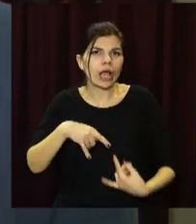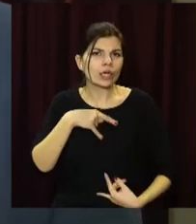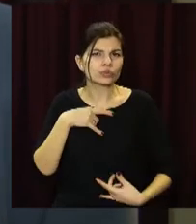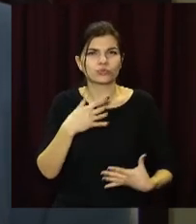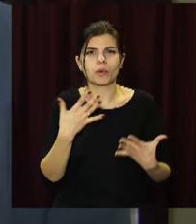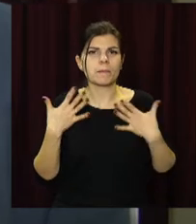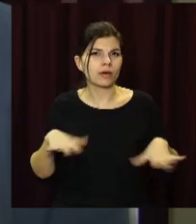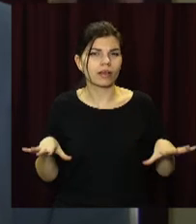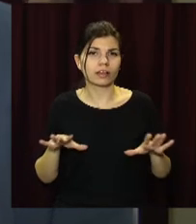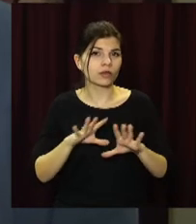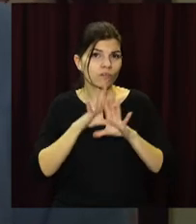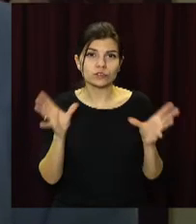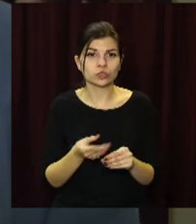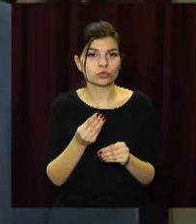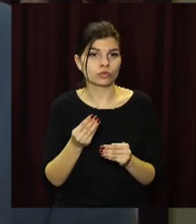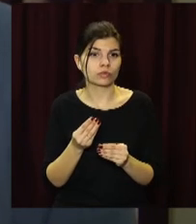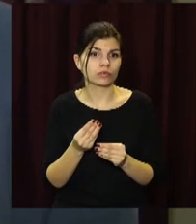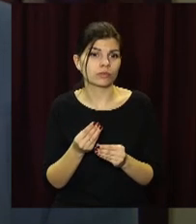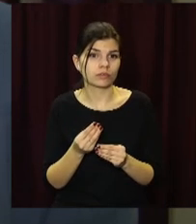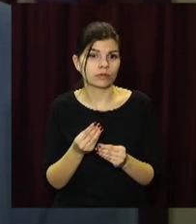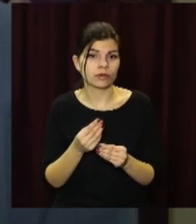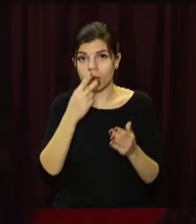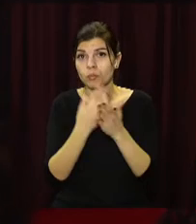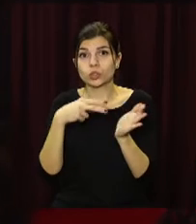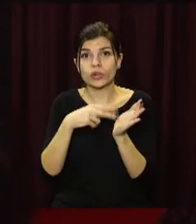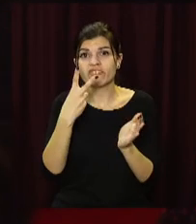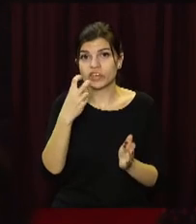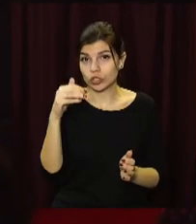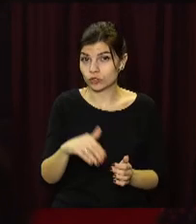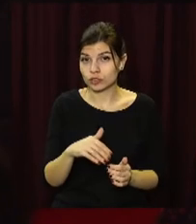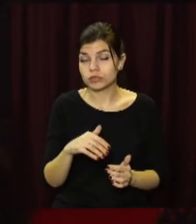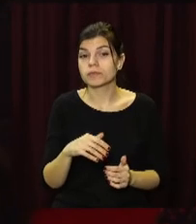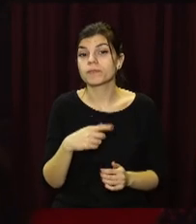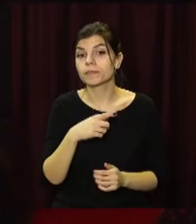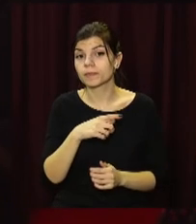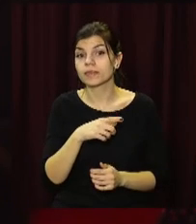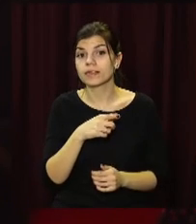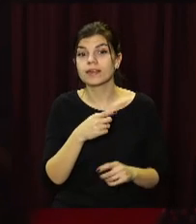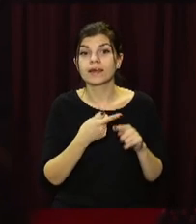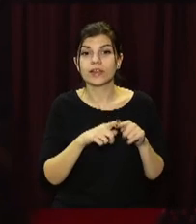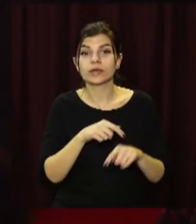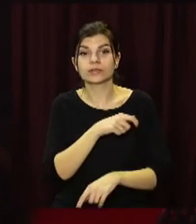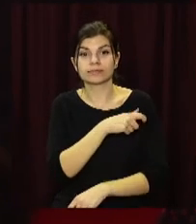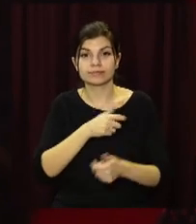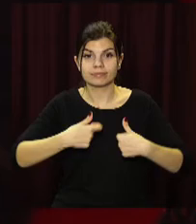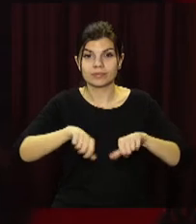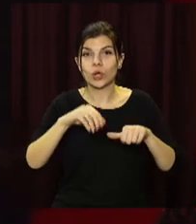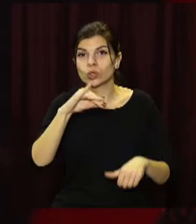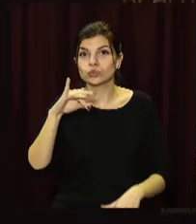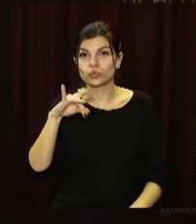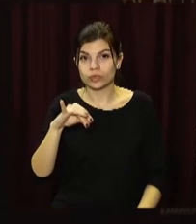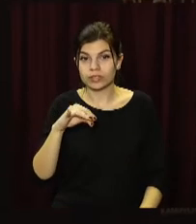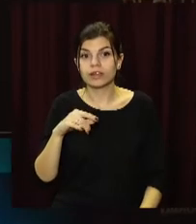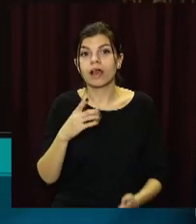це все стоїть майже 10 тисяч. Кожен вихід на сцену оцінювала колегія журі. Критеріїв –